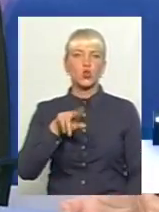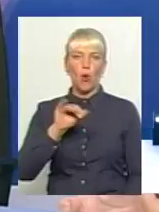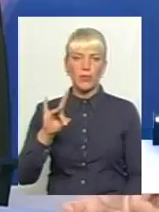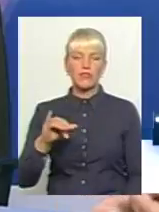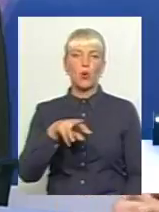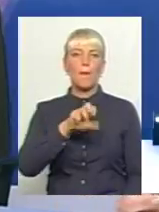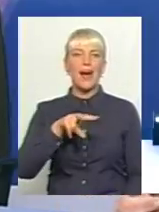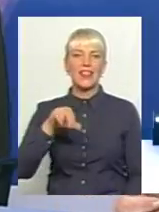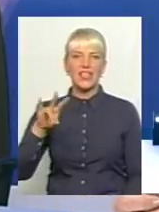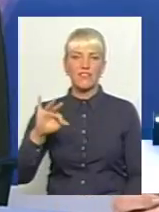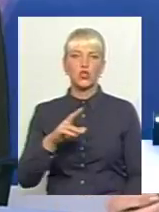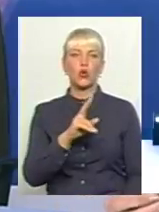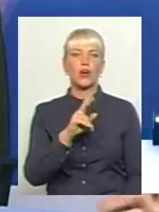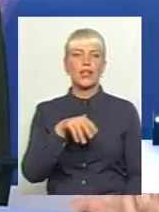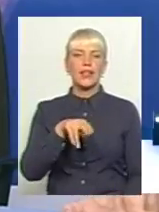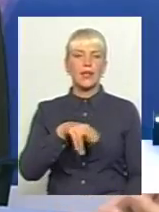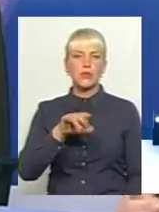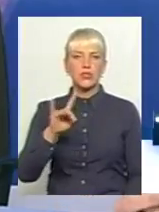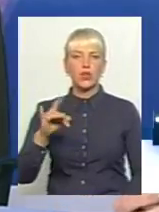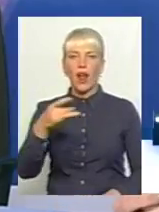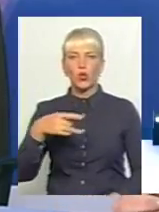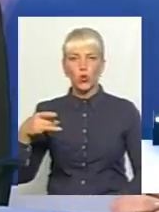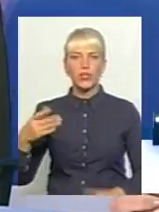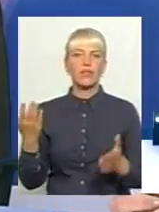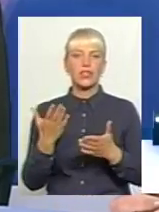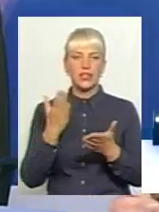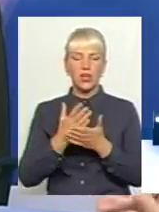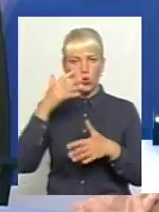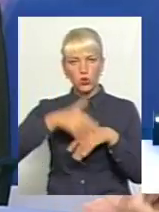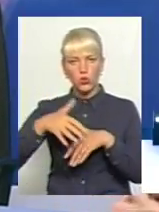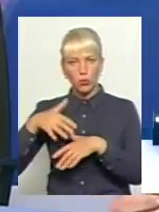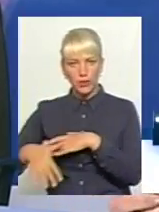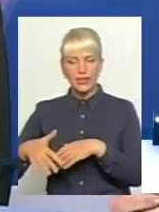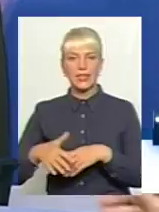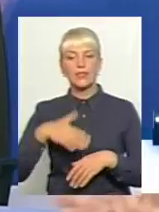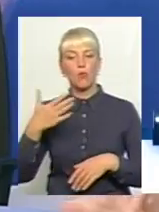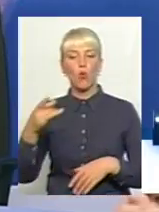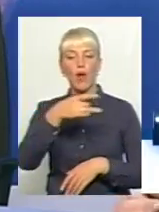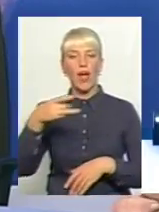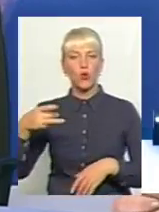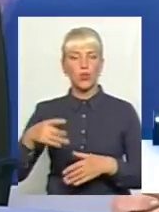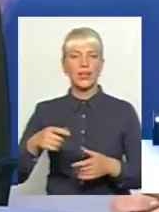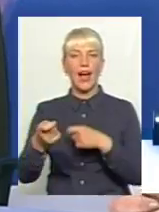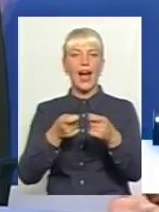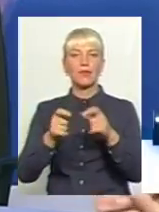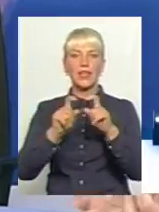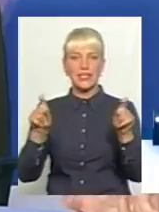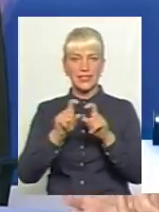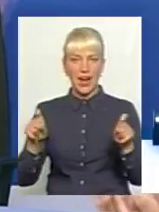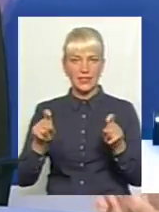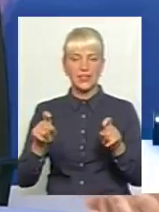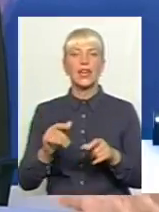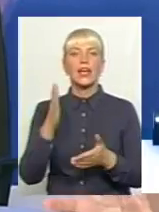Молинівського та Демидівського районів. Є розуміння з боку районних адміністрацій, згаданих районів,